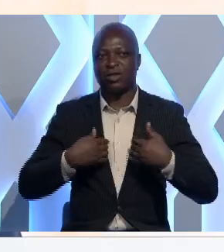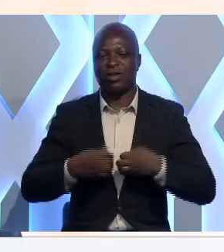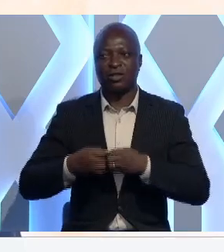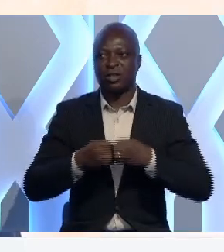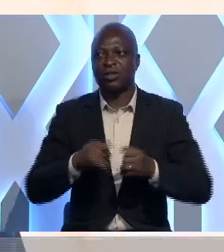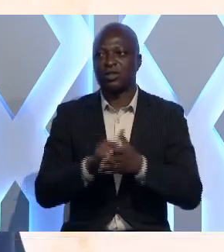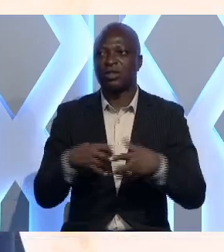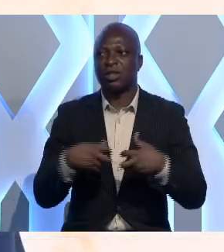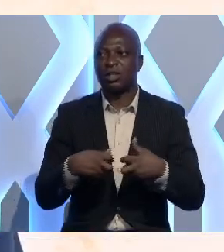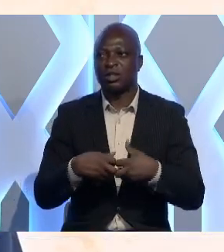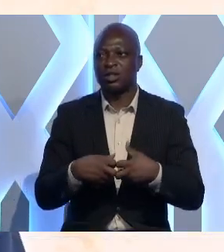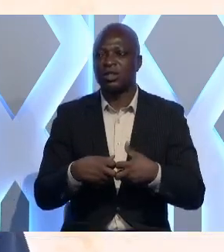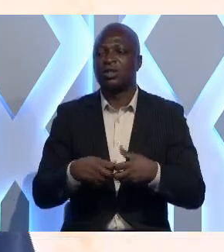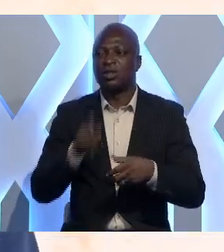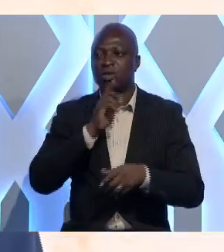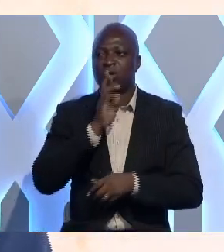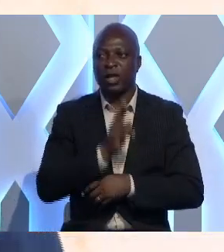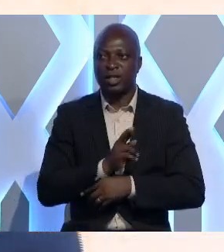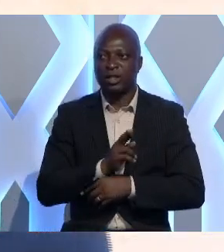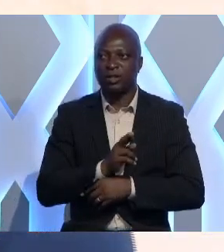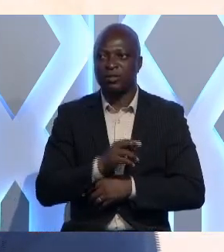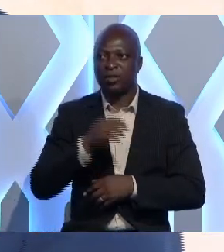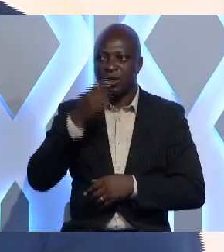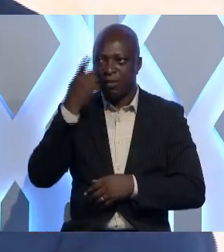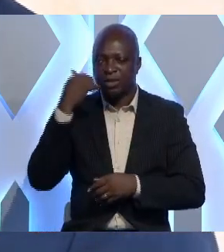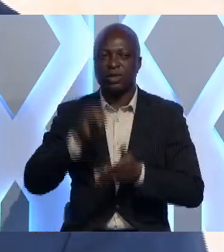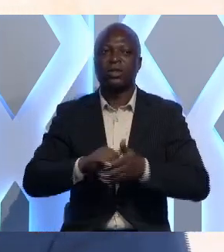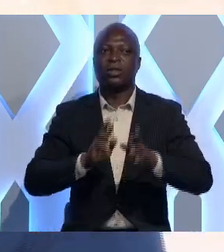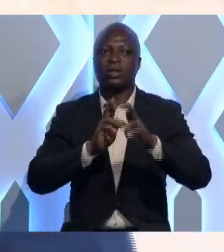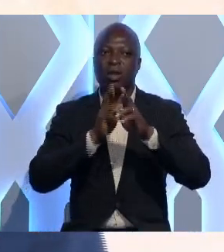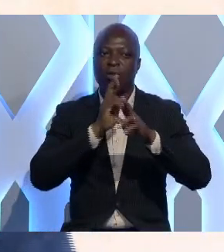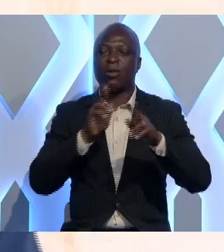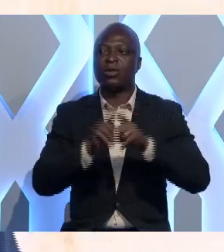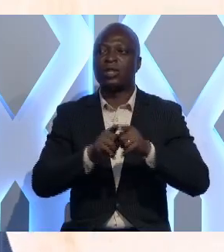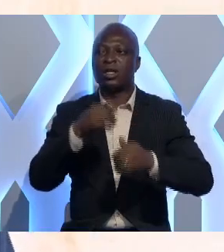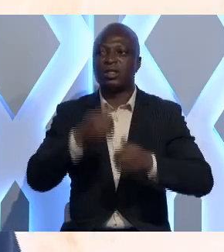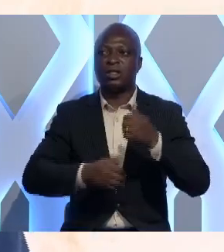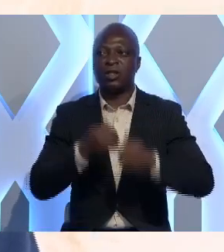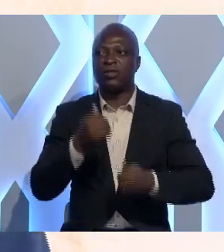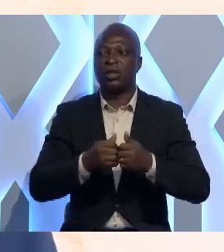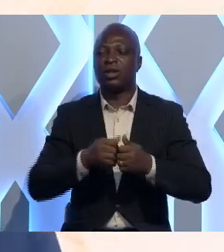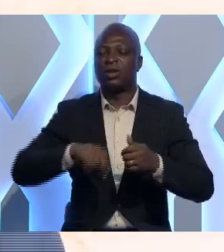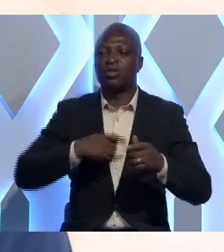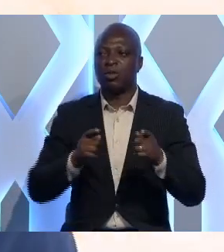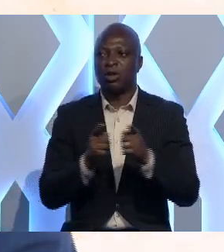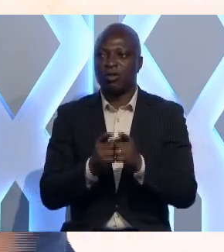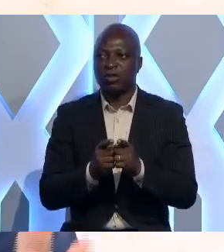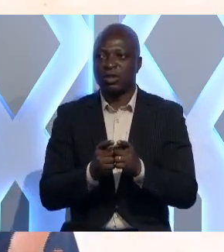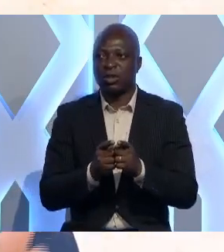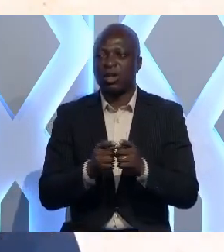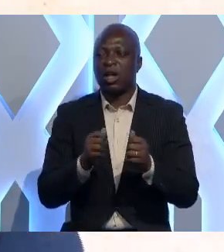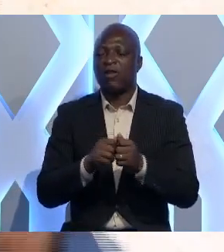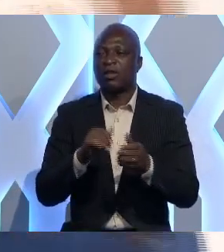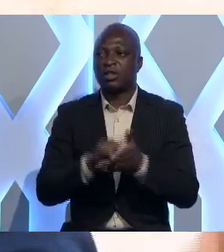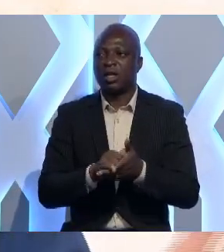dans le domaine de l'énergie sont une réalité. Parce que ça répond évidemment à un des défis auxquels l'humanité est confrontée. Avec